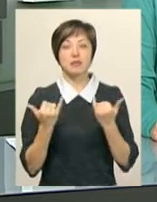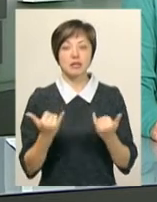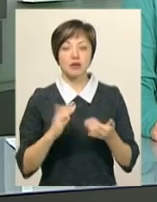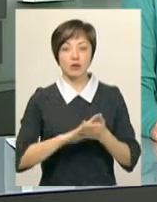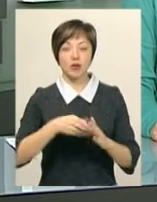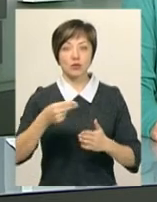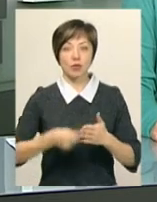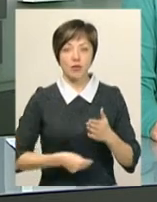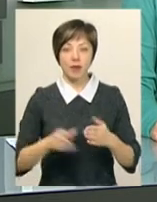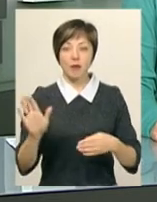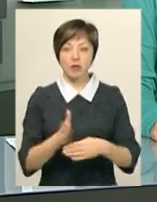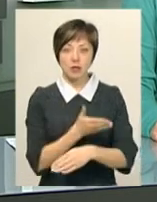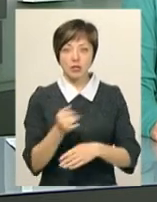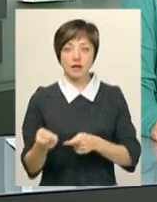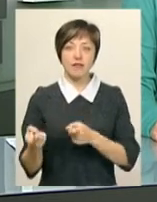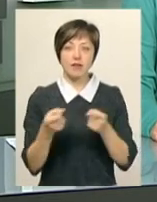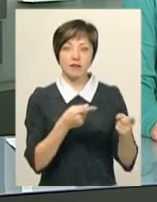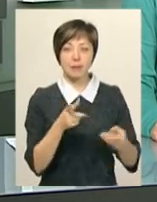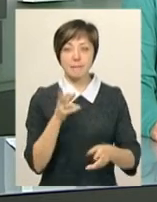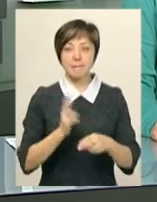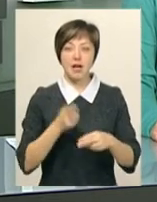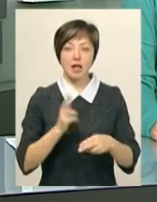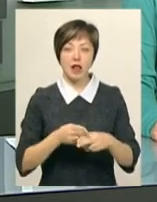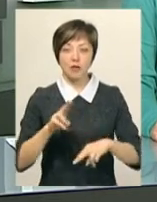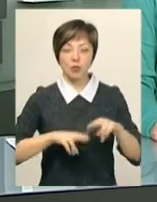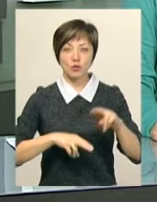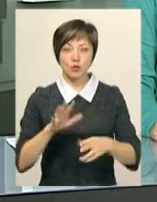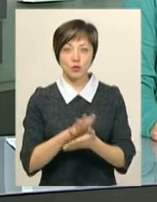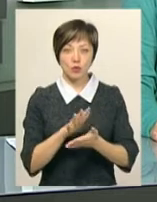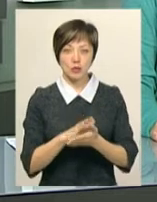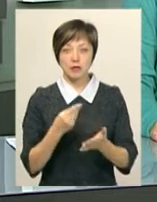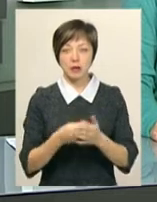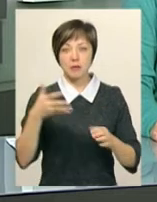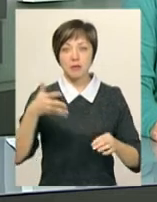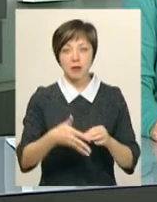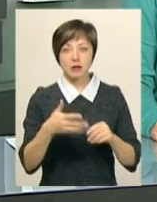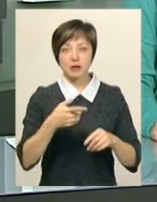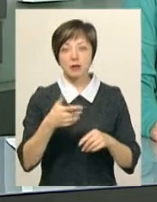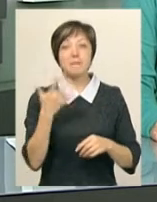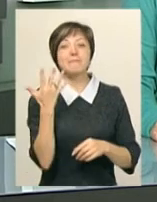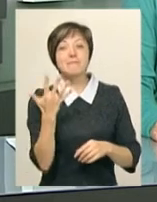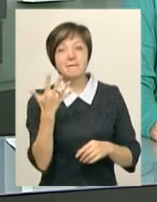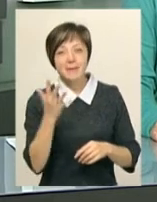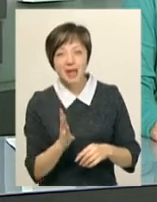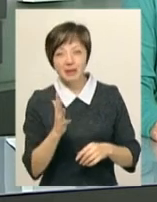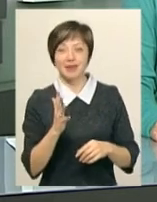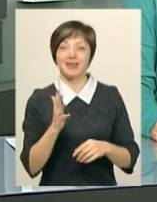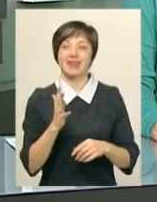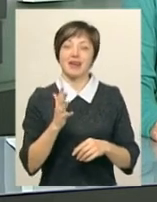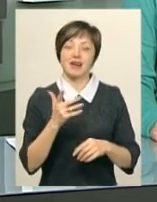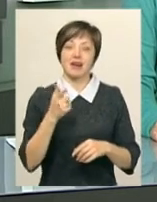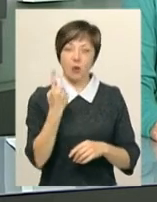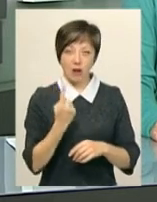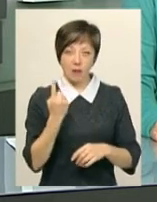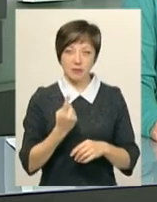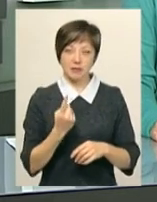укладено договір на демонтаж та вивезення металевих конструкцій на металобрухт за ціною 5,5 гривень за кілограм з приватною фірмою